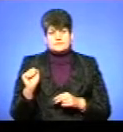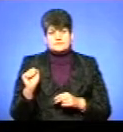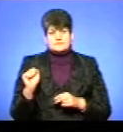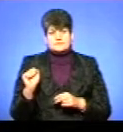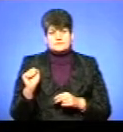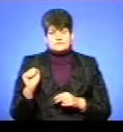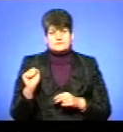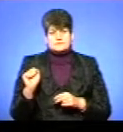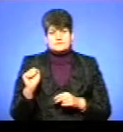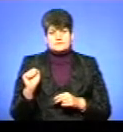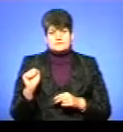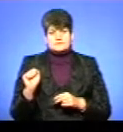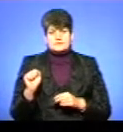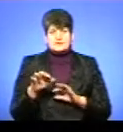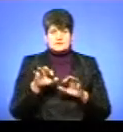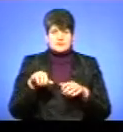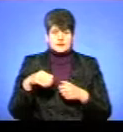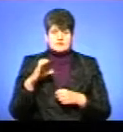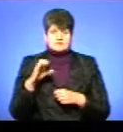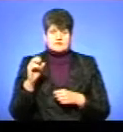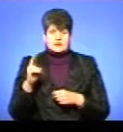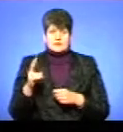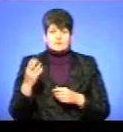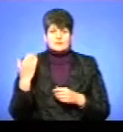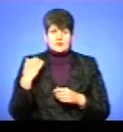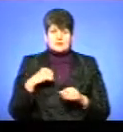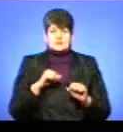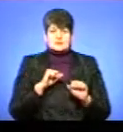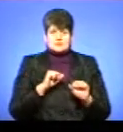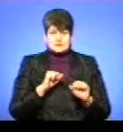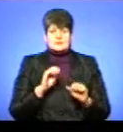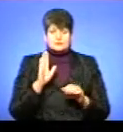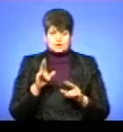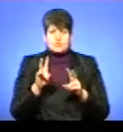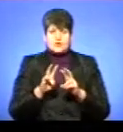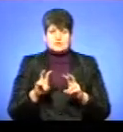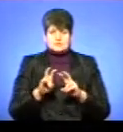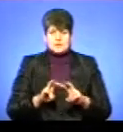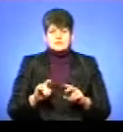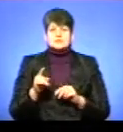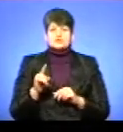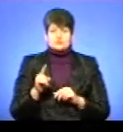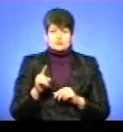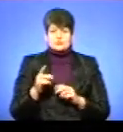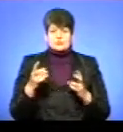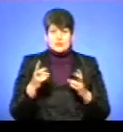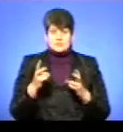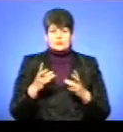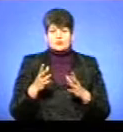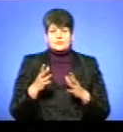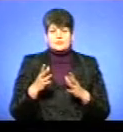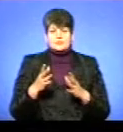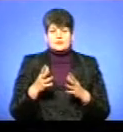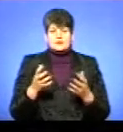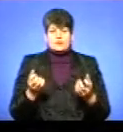У нас вилучили Савку. Передньо захисника неоправдано. Ми будемо розбиратися з ним, чого треба було тривати воротаря.